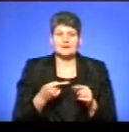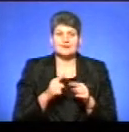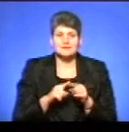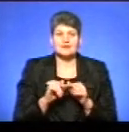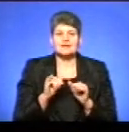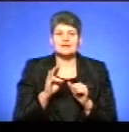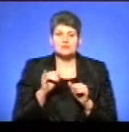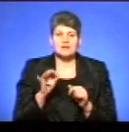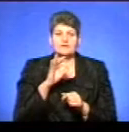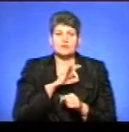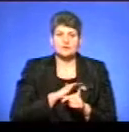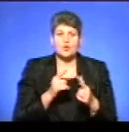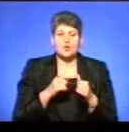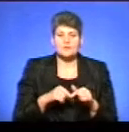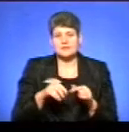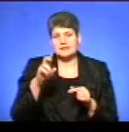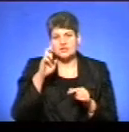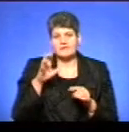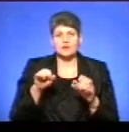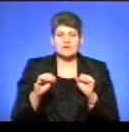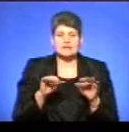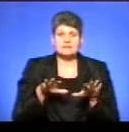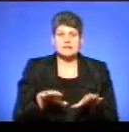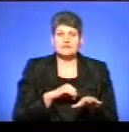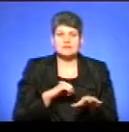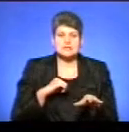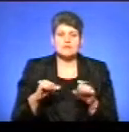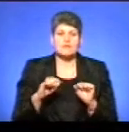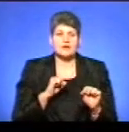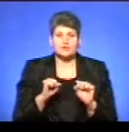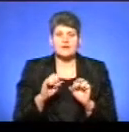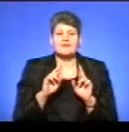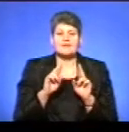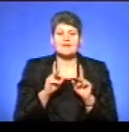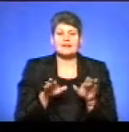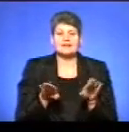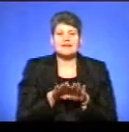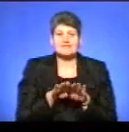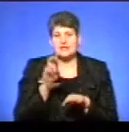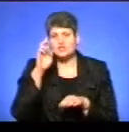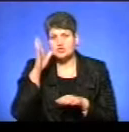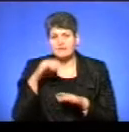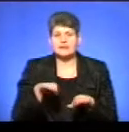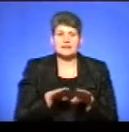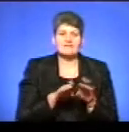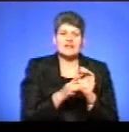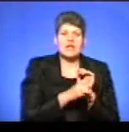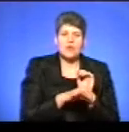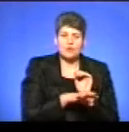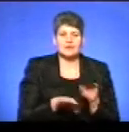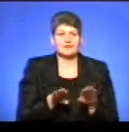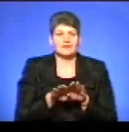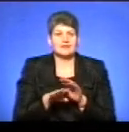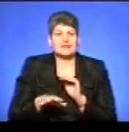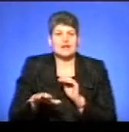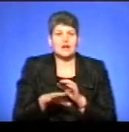інструмент використовується органами державної влади місцевого самоврядування, як на рівні держави, так і рівні регіону, так і на рівні